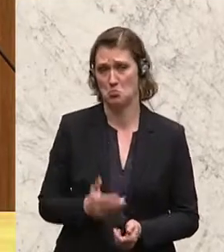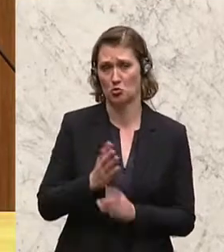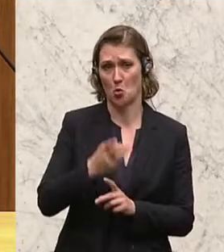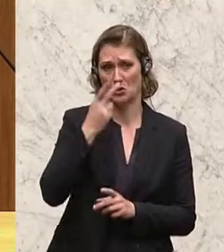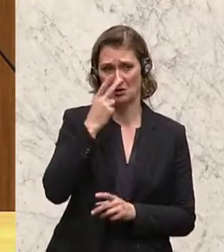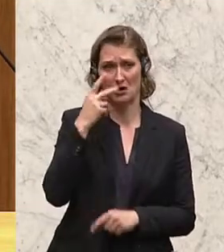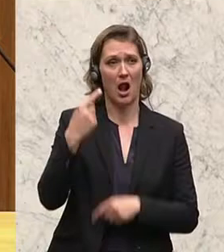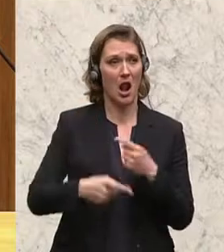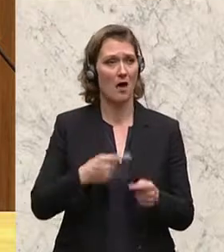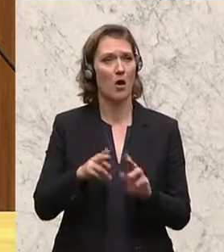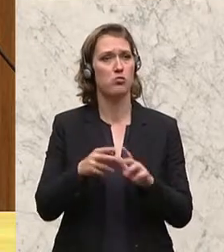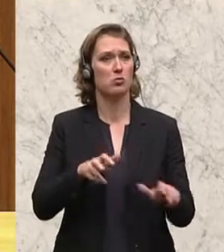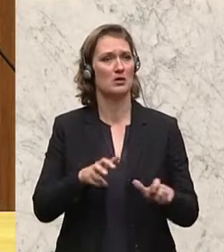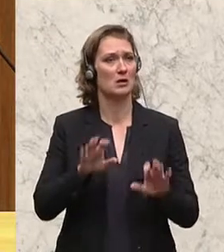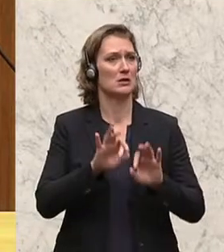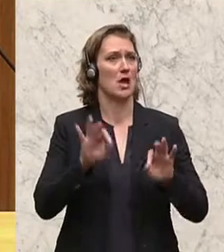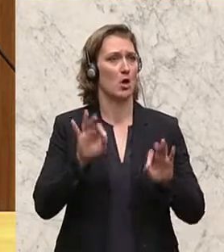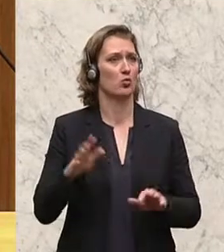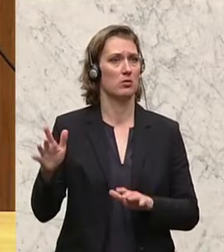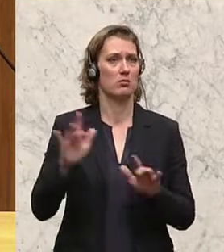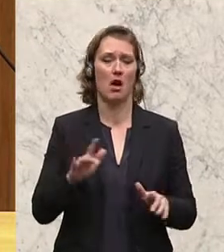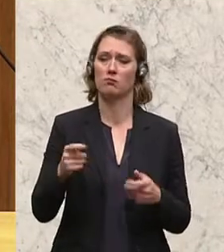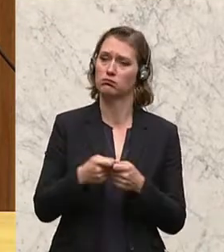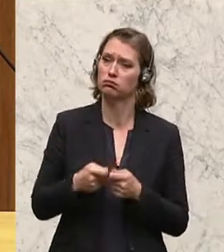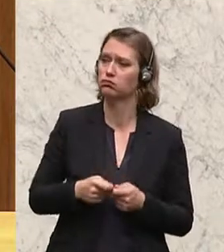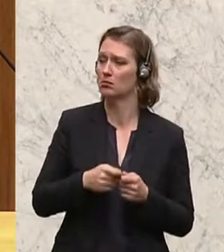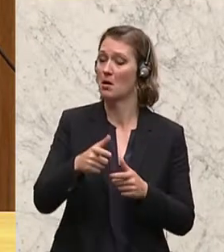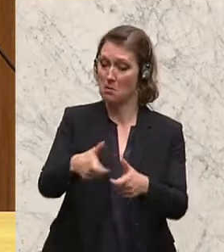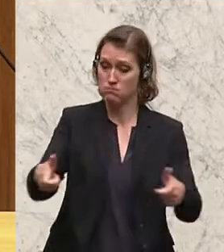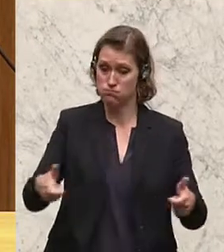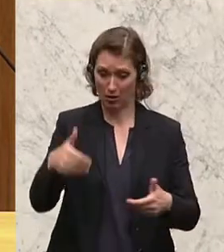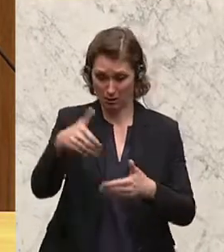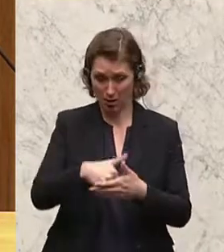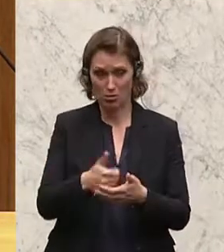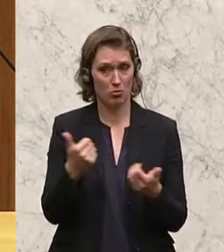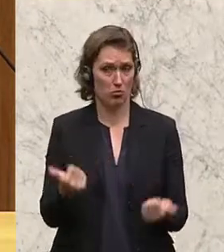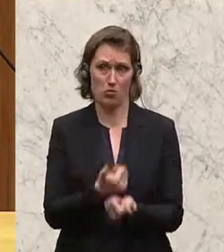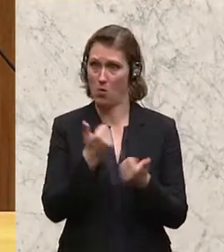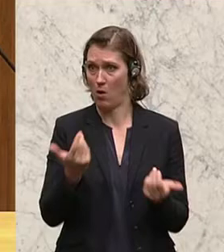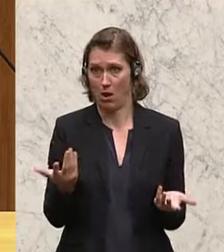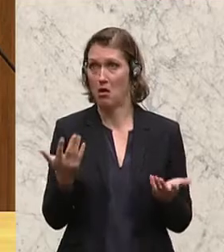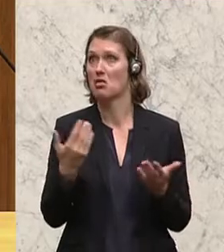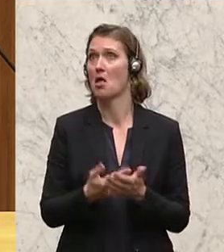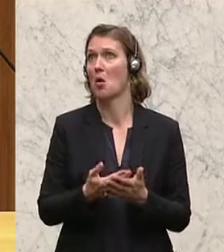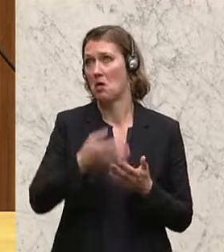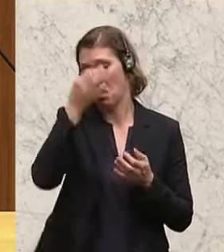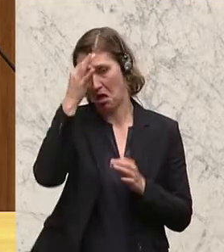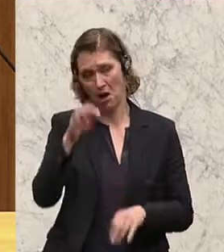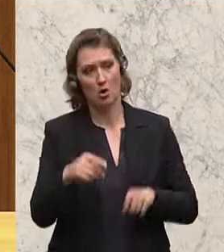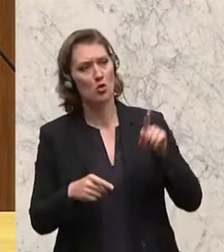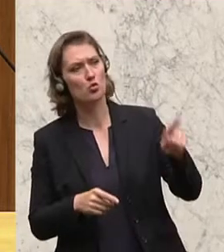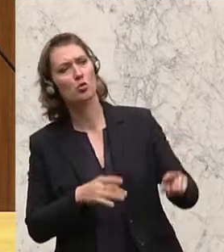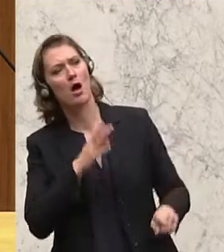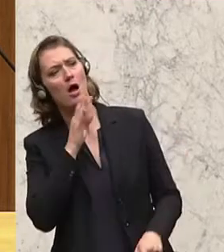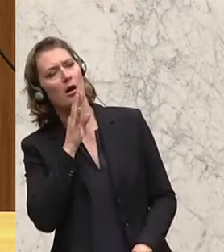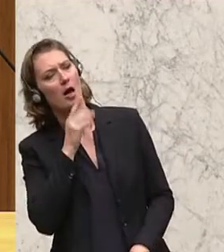wie wir gesehen haben, bei der Bundesregierung sehr gut aufgehoben. Das Paket ist ein Tolles, das hier geschnürt wurde. ganz ehrlich, das, was